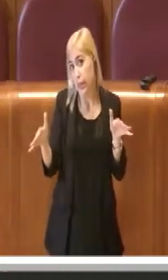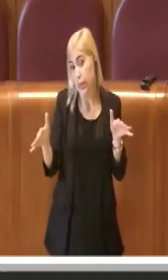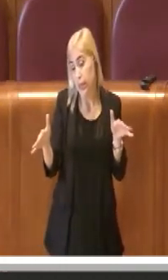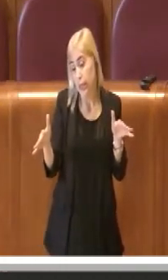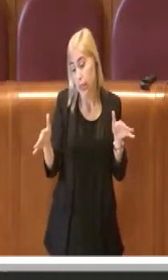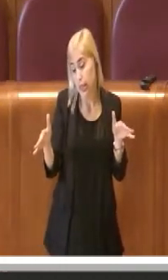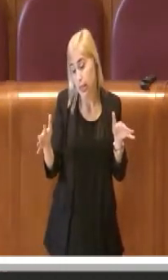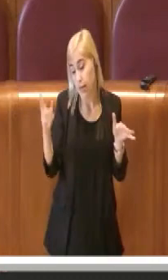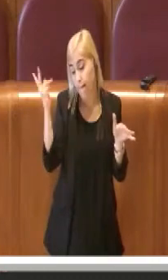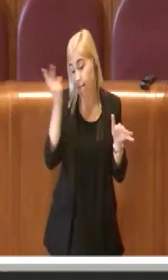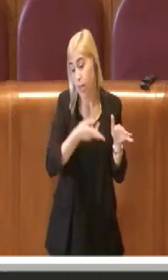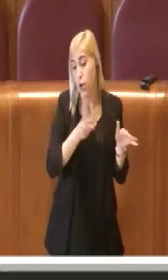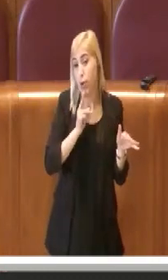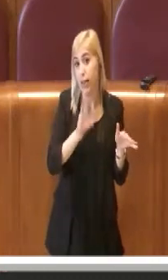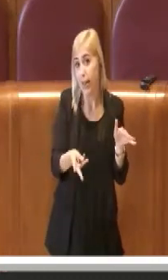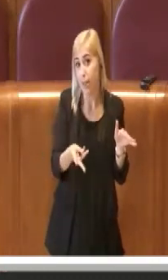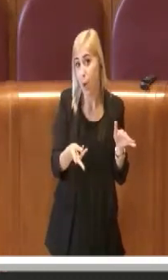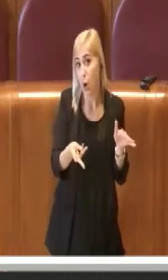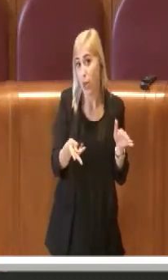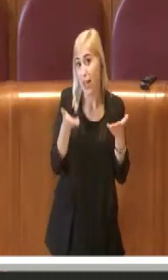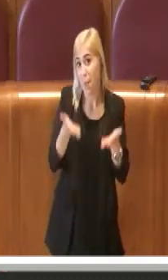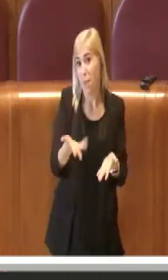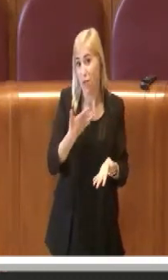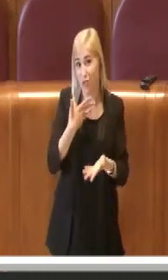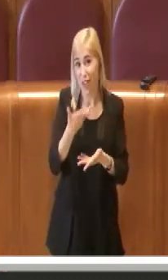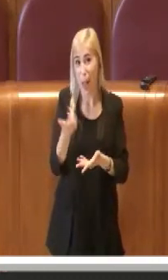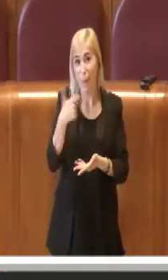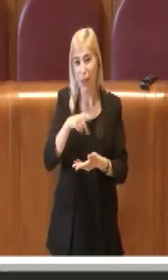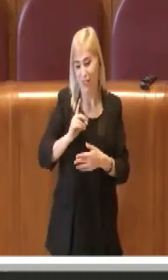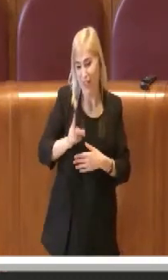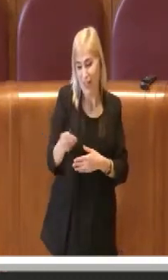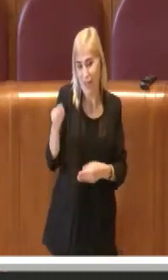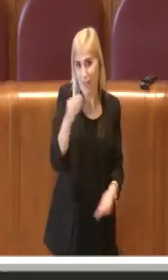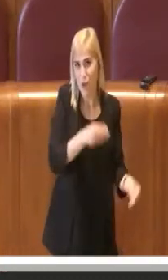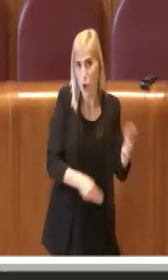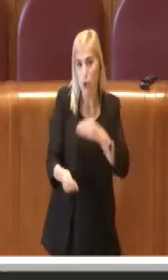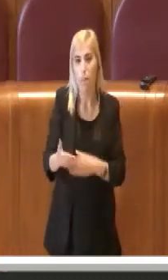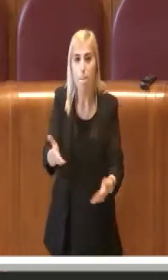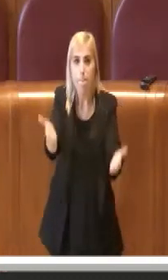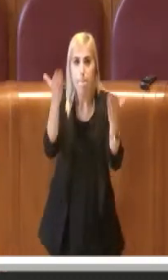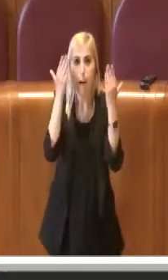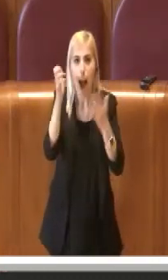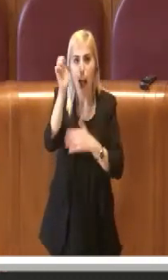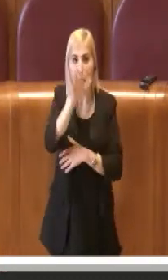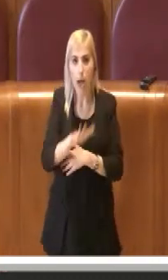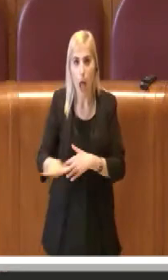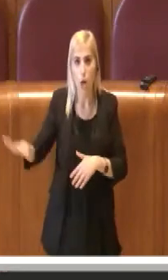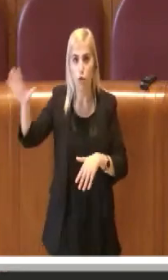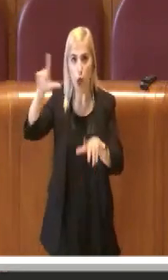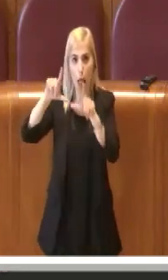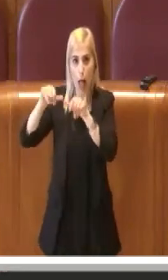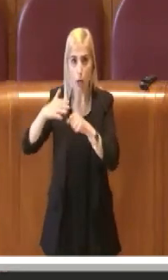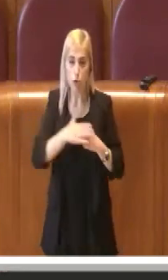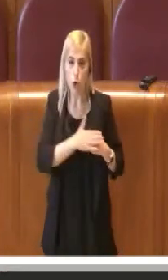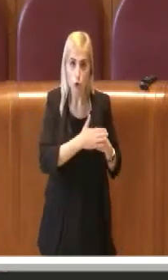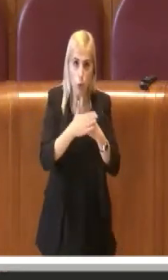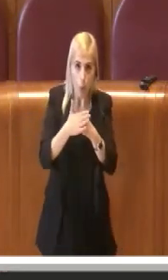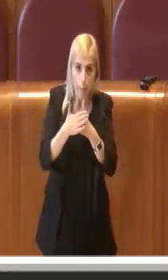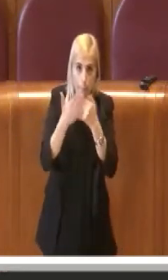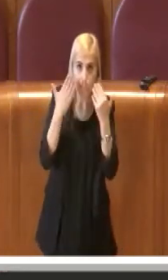adesso sotto elezioni, ma benvenga da parte della regione, un supporto anche a livello